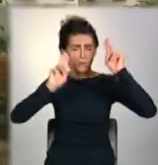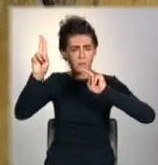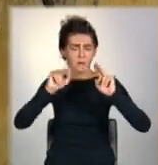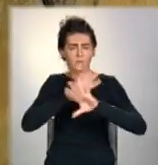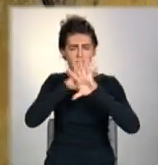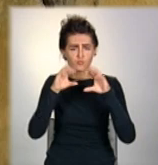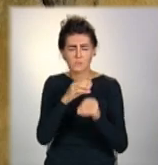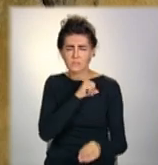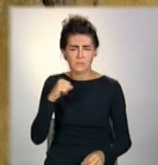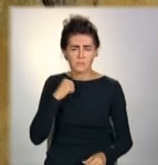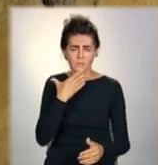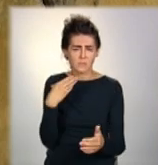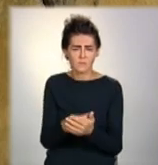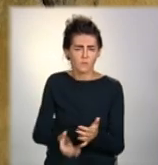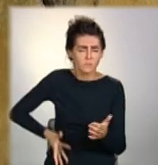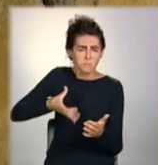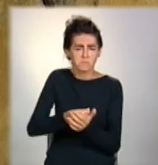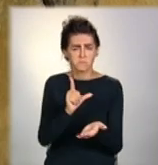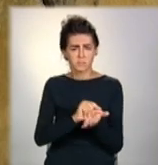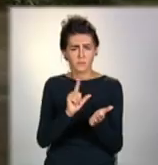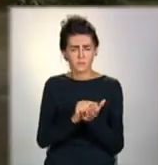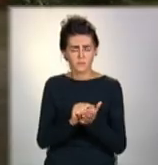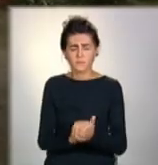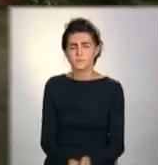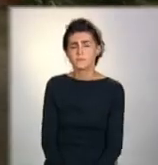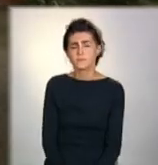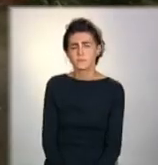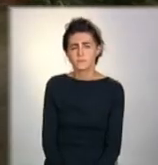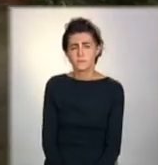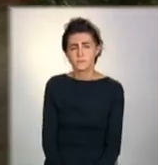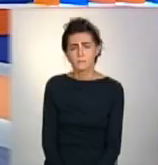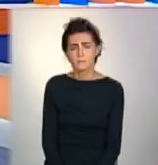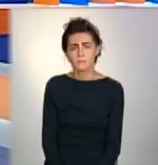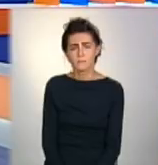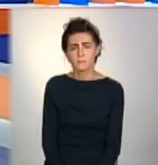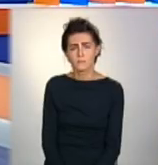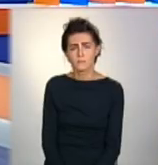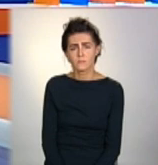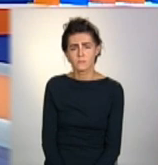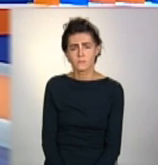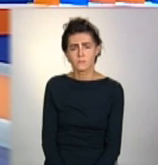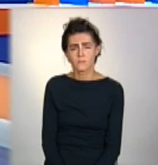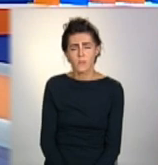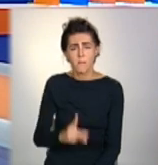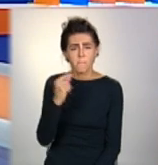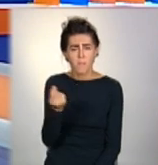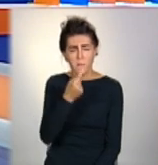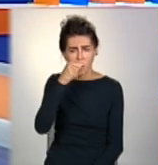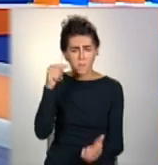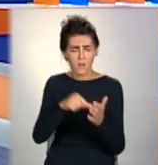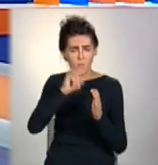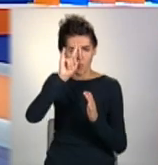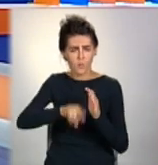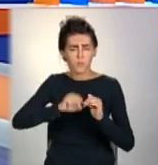за свою пенсію. Олексій Куделя, Максим Кривошенко, телеканал «Донбас». Мало не вийшов у